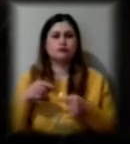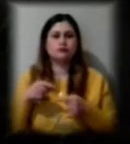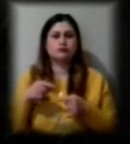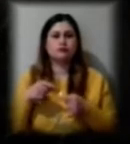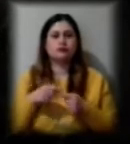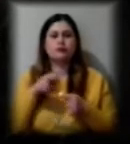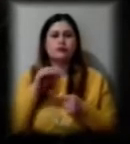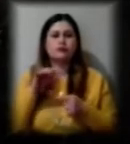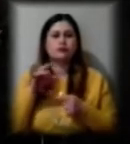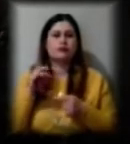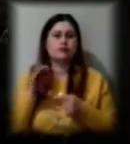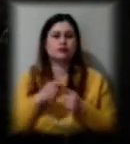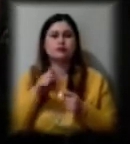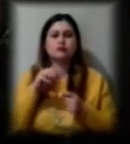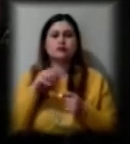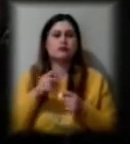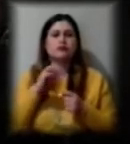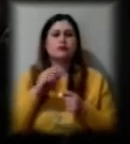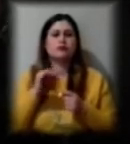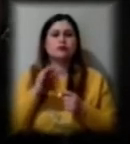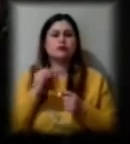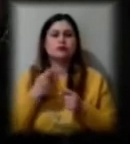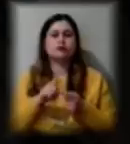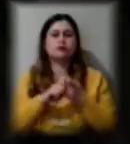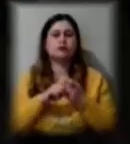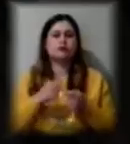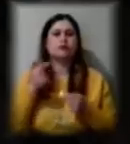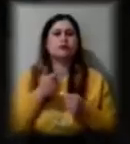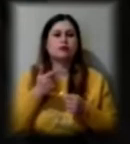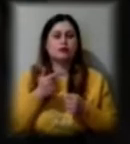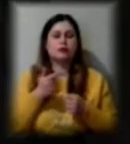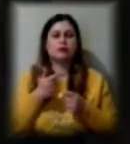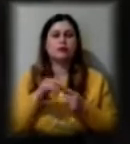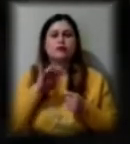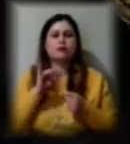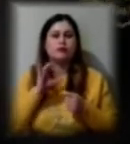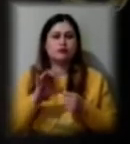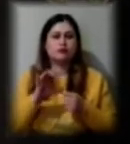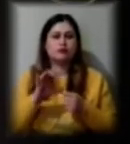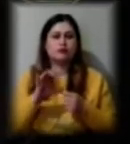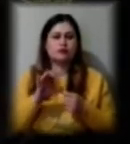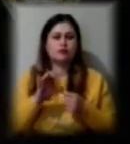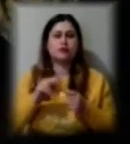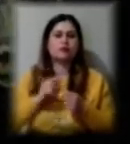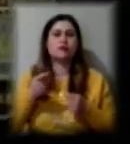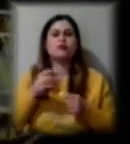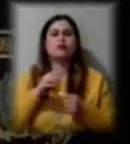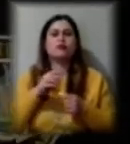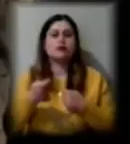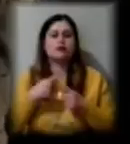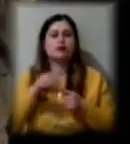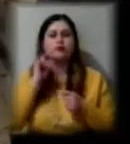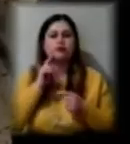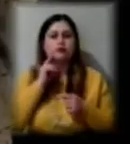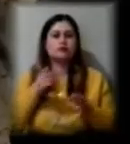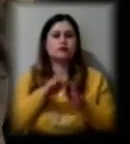з метою недопущення зараження громадян вірусом. Працівники ринку на звістку про тимчасове закриття реагують по-різному.